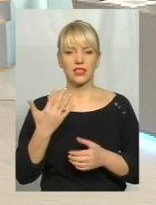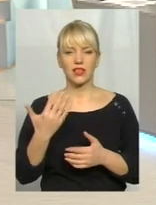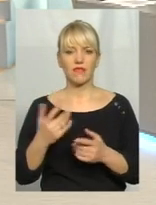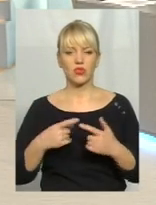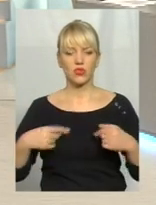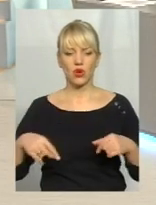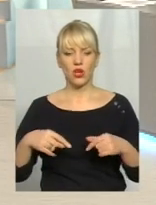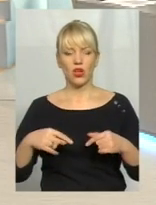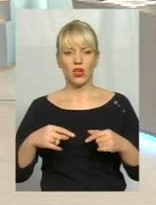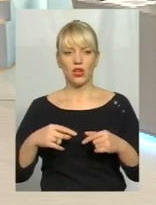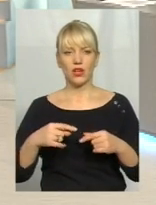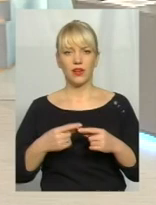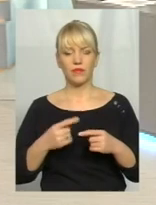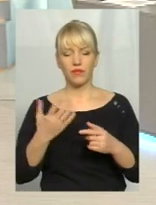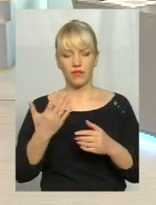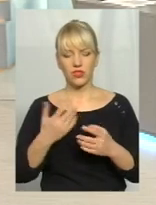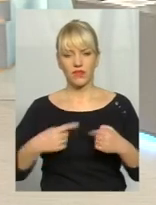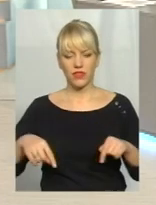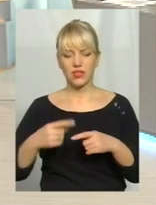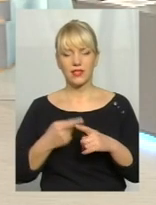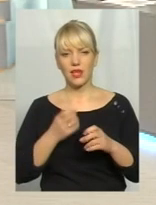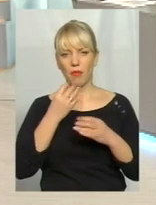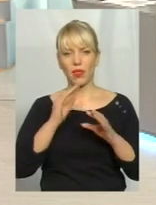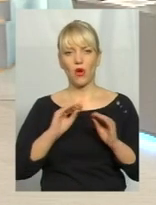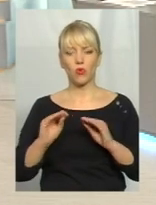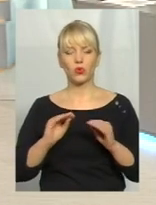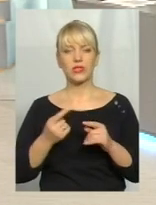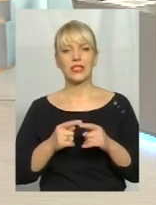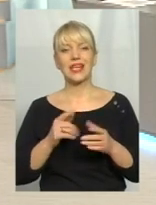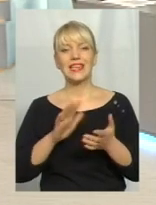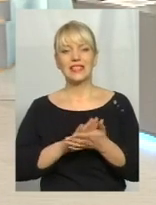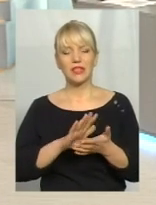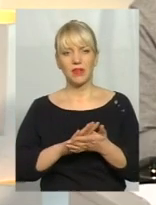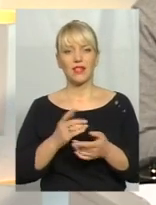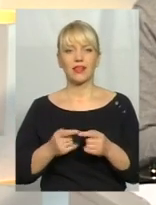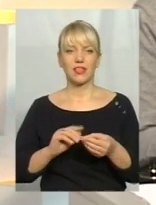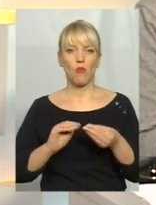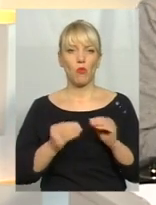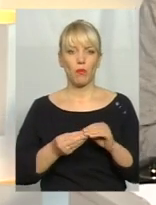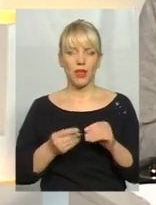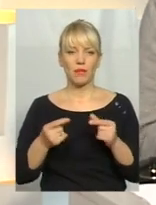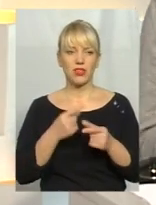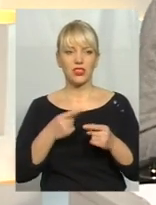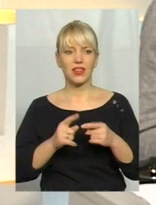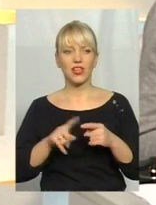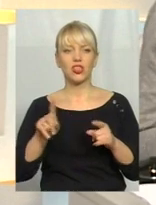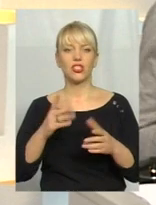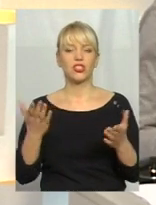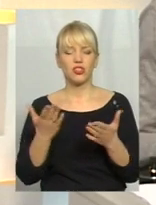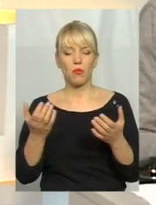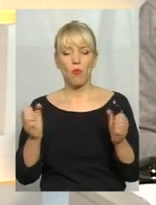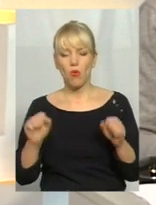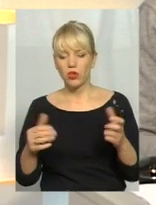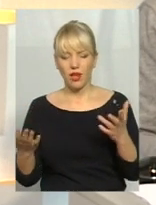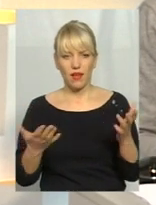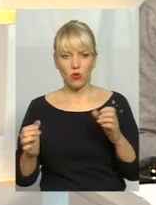благоустрій міста. Сміття – це проблема, чи це все ж таки… це те, чим можна управляти якось?